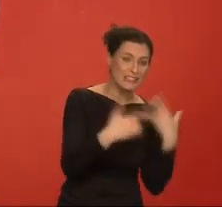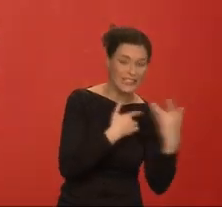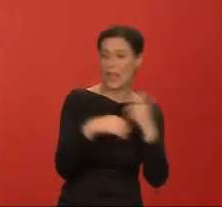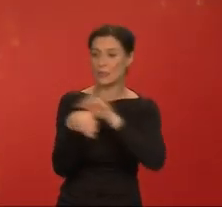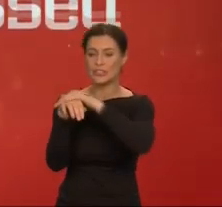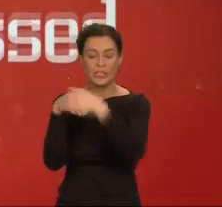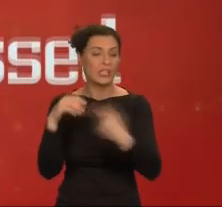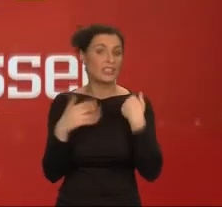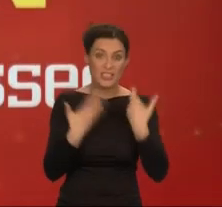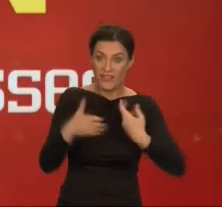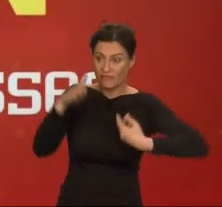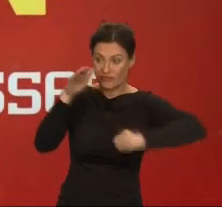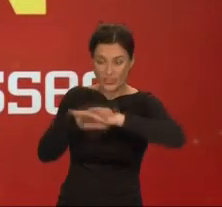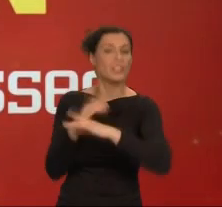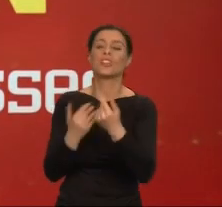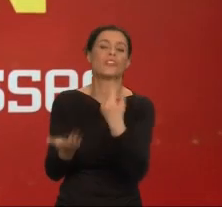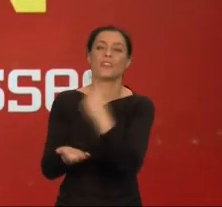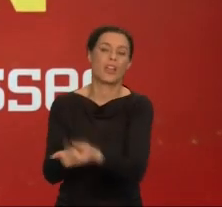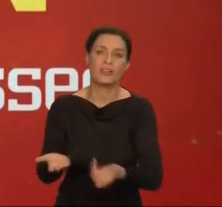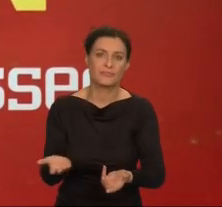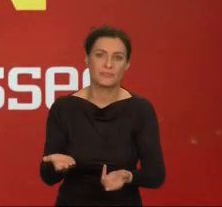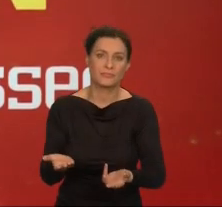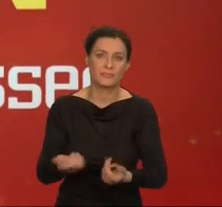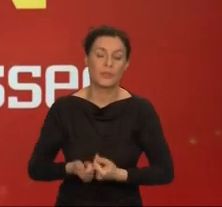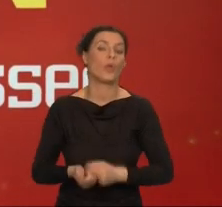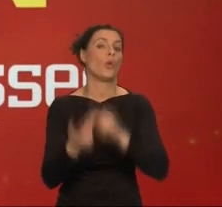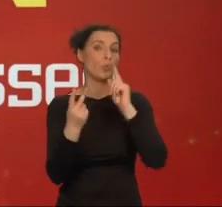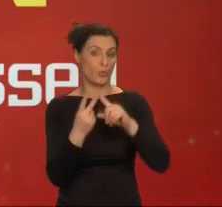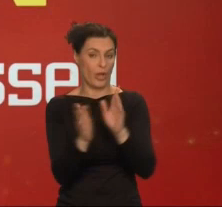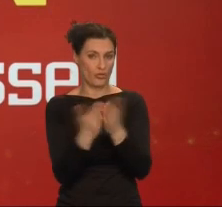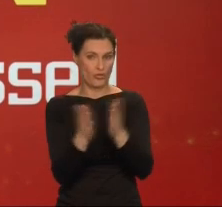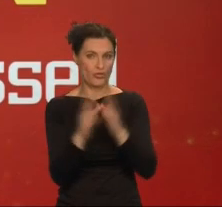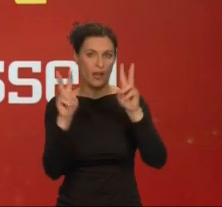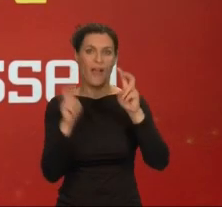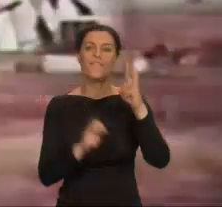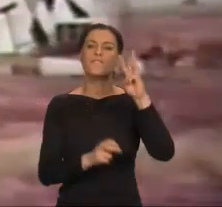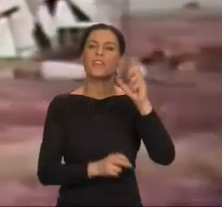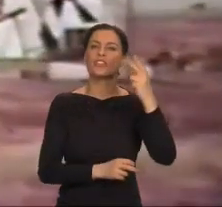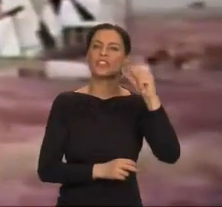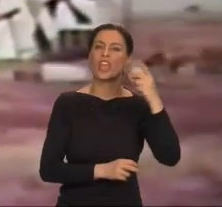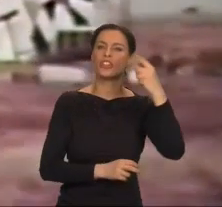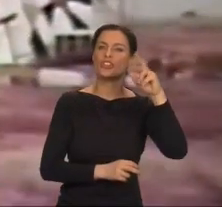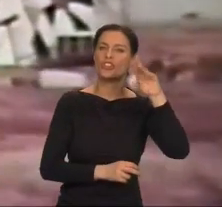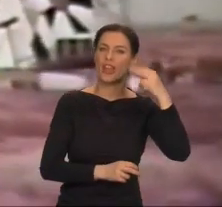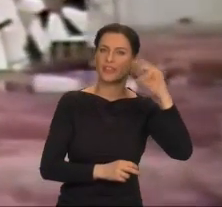W powieści Wydziedziczeni chciałam poszukać głębszej odpowiedzi na to pytanie.